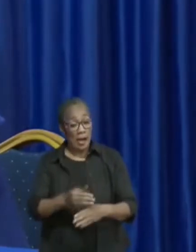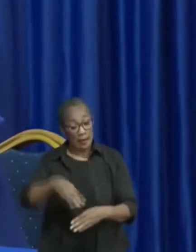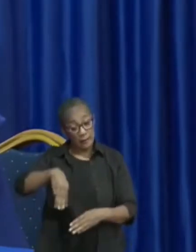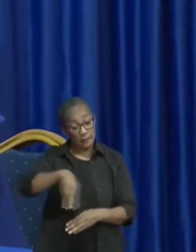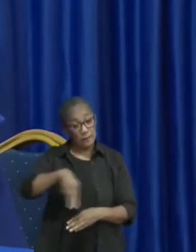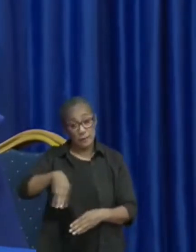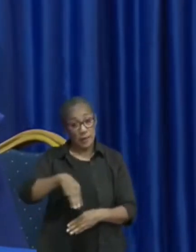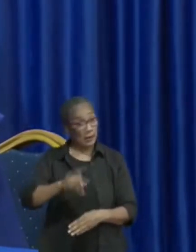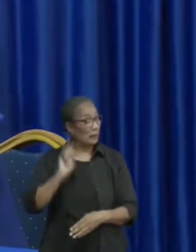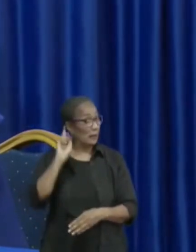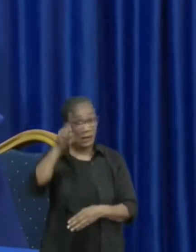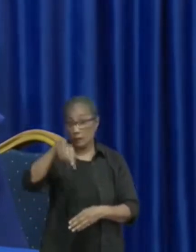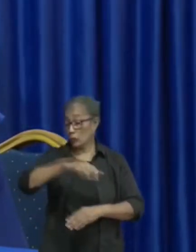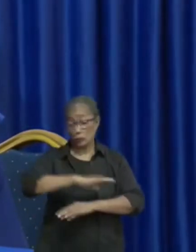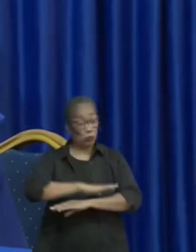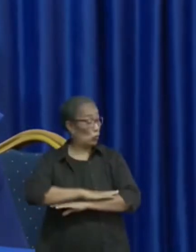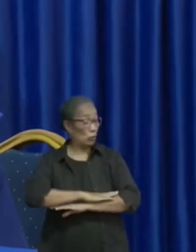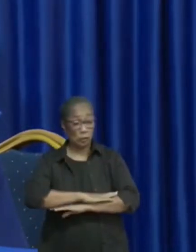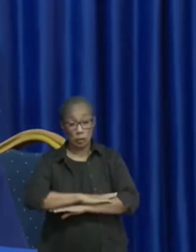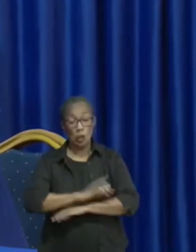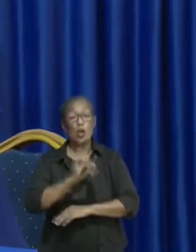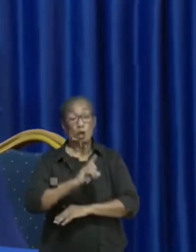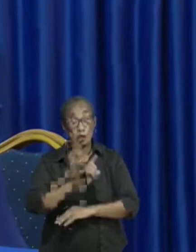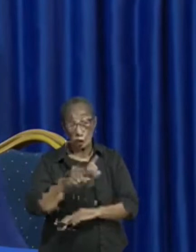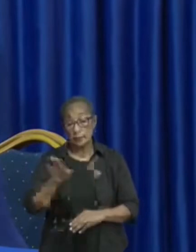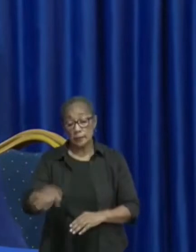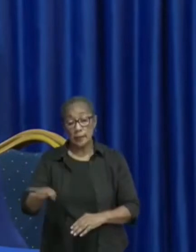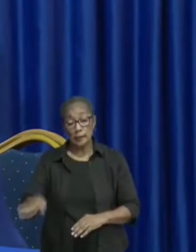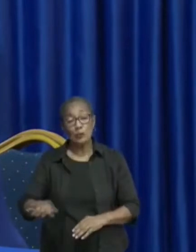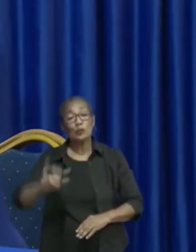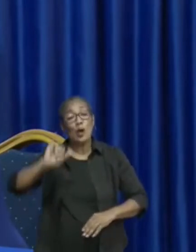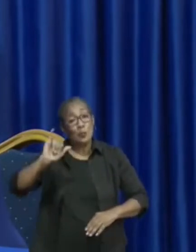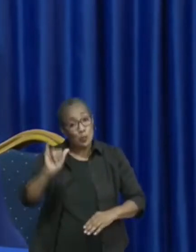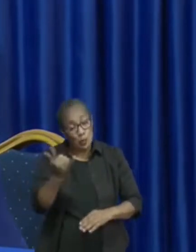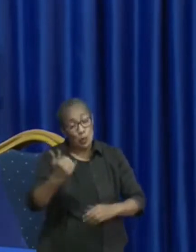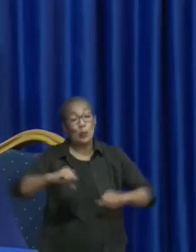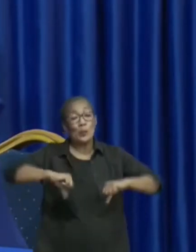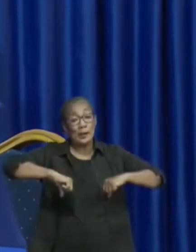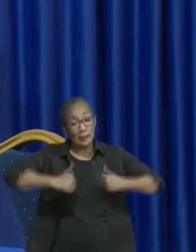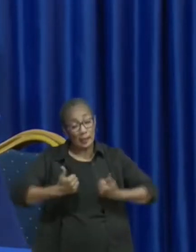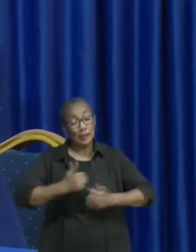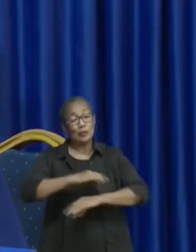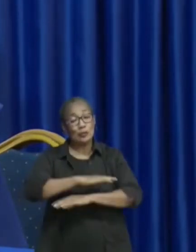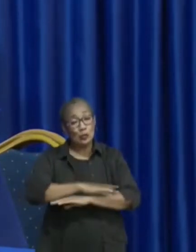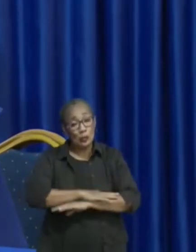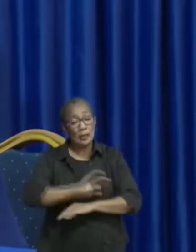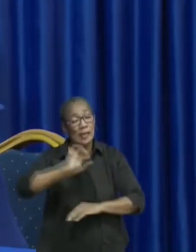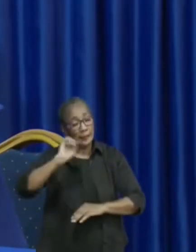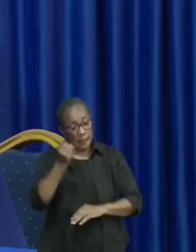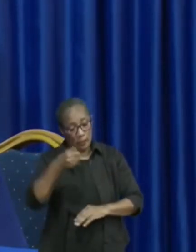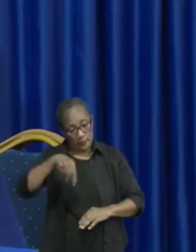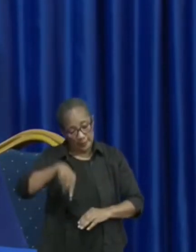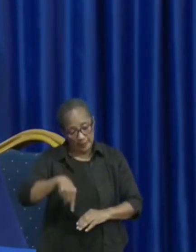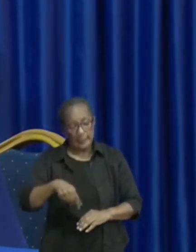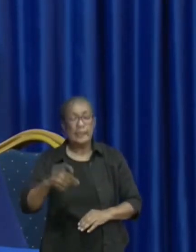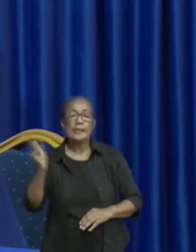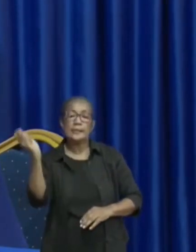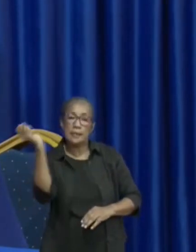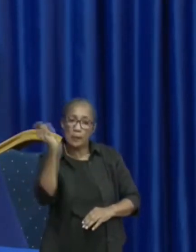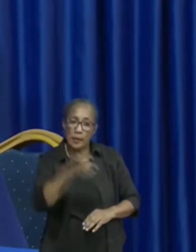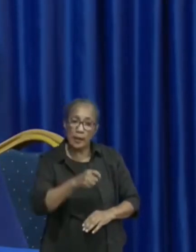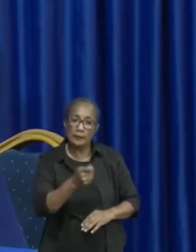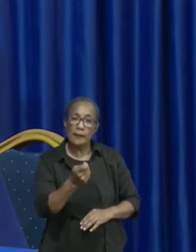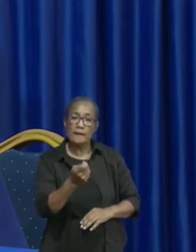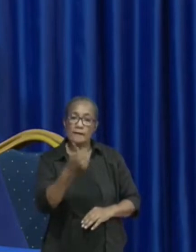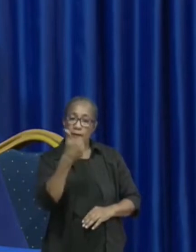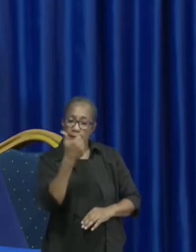gegaan. Dus de kinderen moeten ook weer in dat schoolritme komen. En daarom is deze maand, van 6